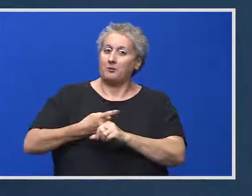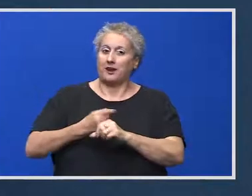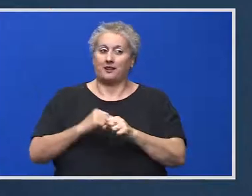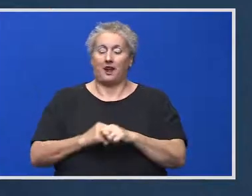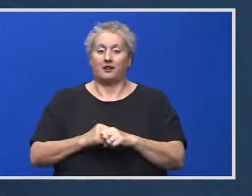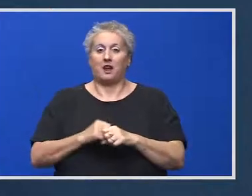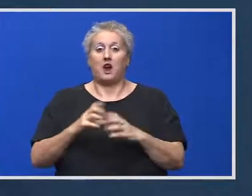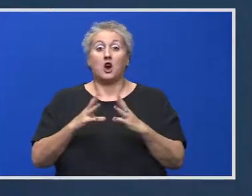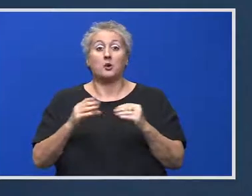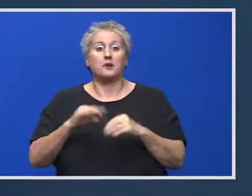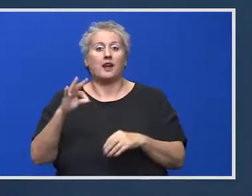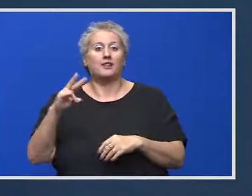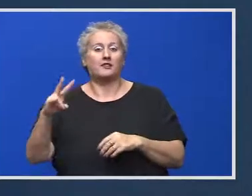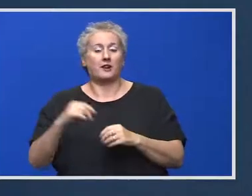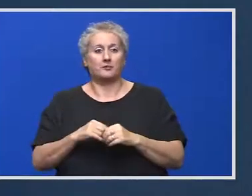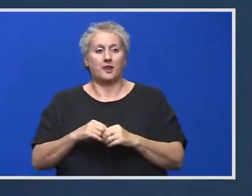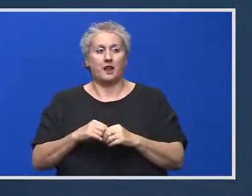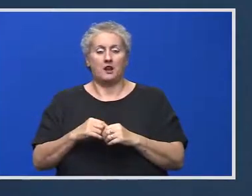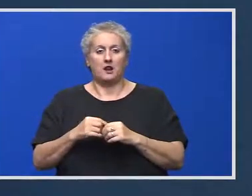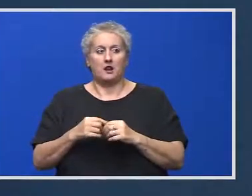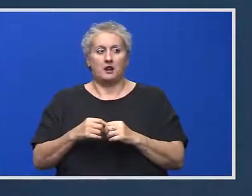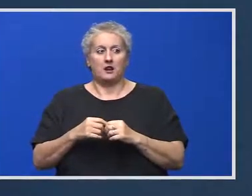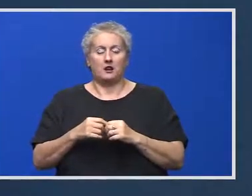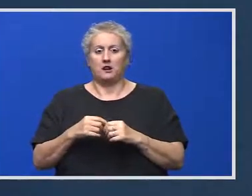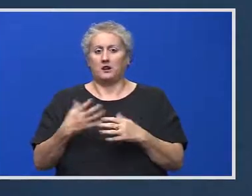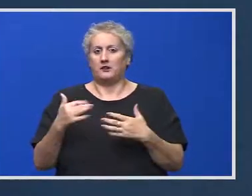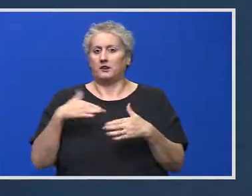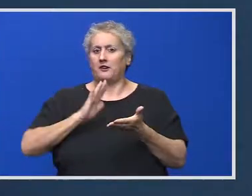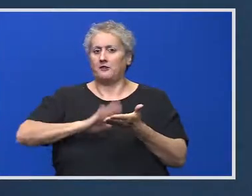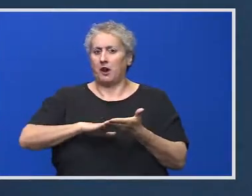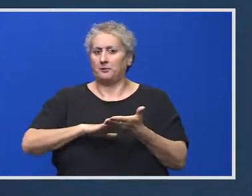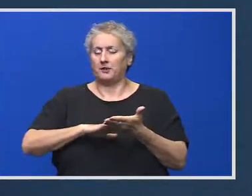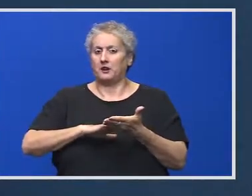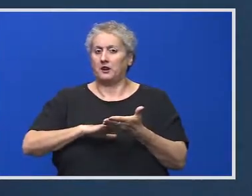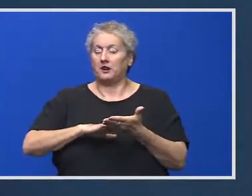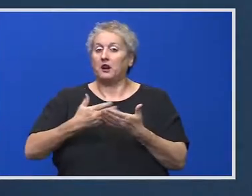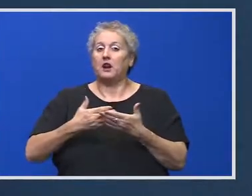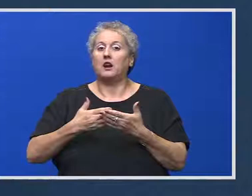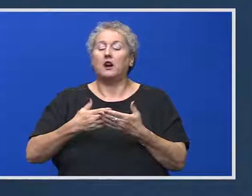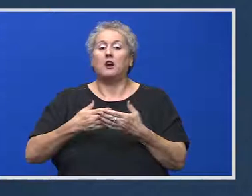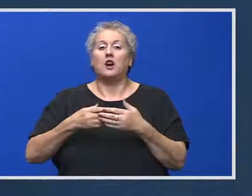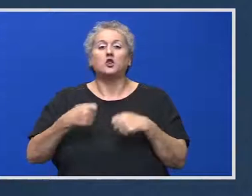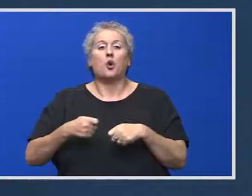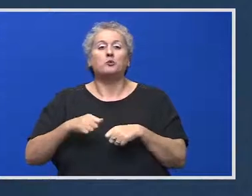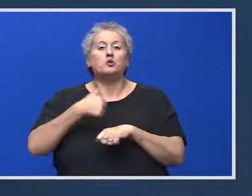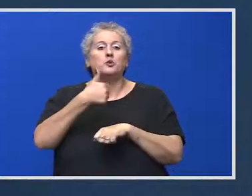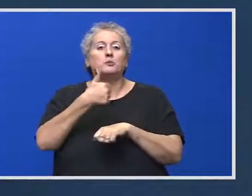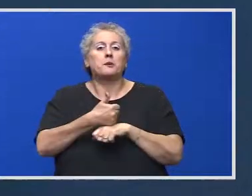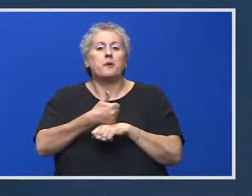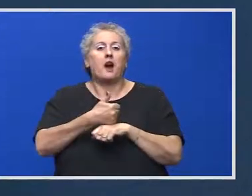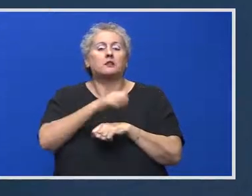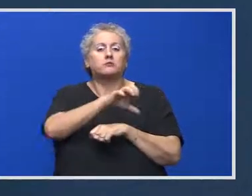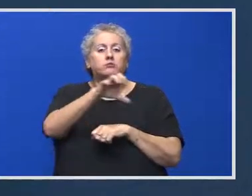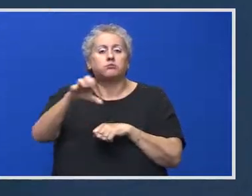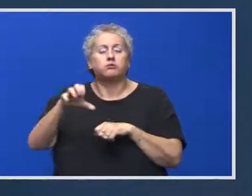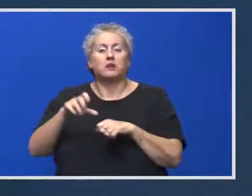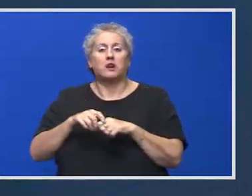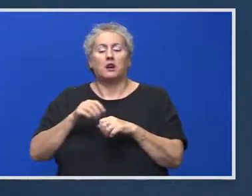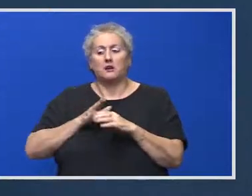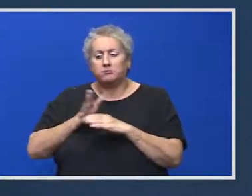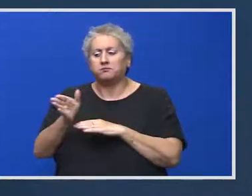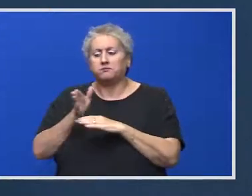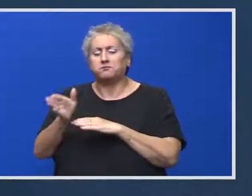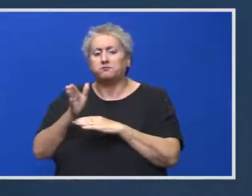România TV. Domnule premier, vi se pare un festival al democrației faptul că primarii fac coadă de două zile la guvern pentru a negocia cu